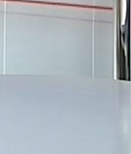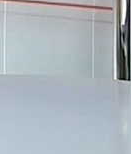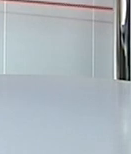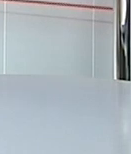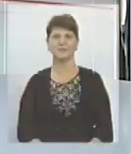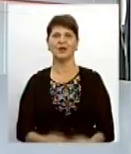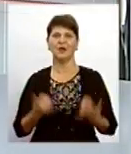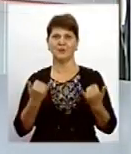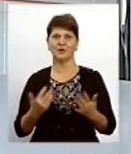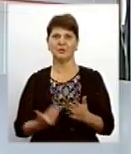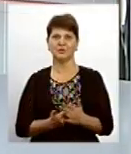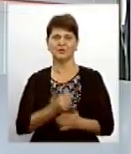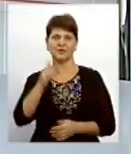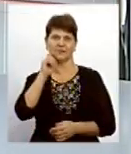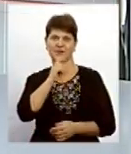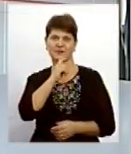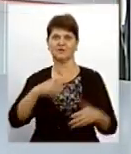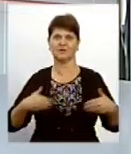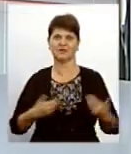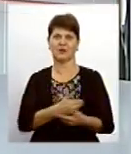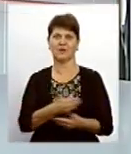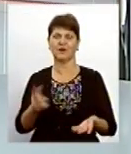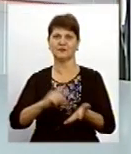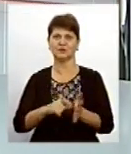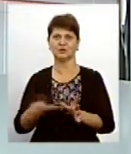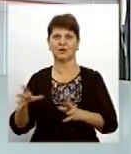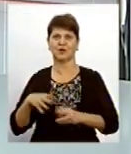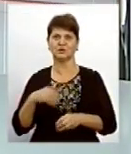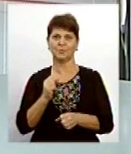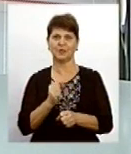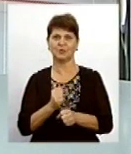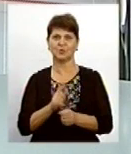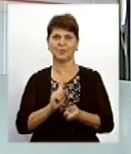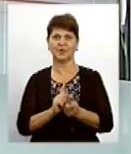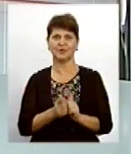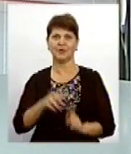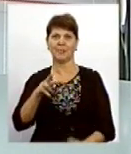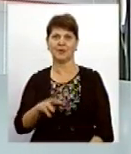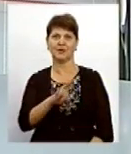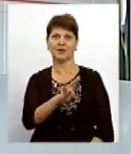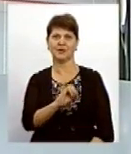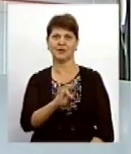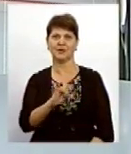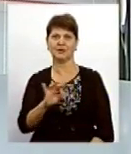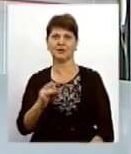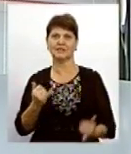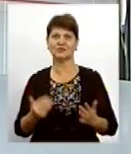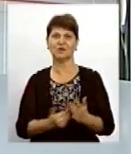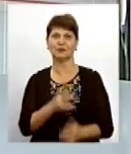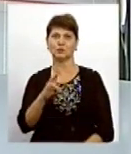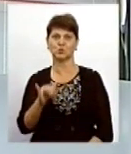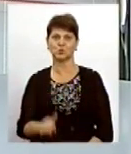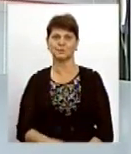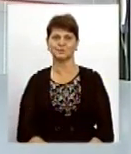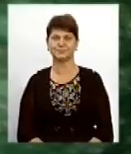В прямому ефірі новини. Вітаю вас в цій студії. Разом зі мною працює сурдоперекладач Марина Нікітіна. Сьогодні у випуску.